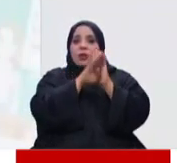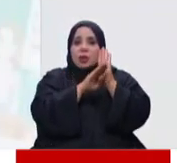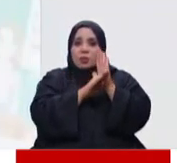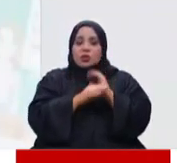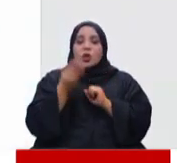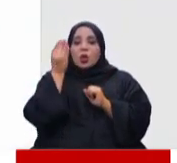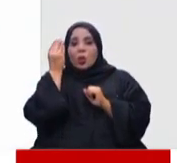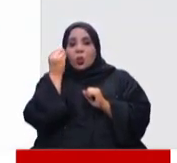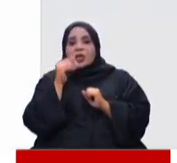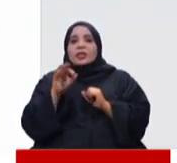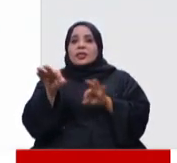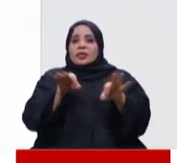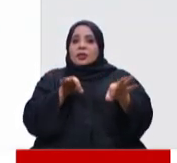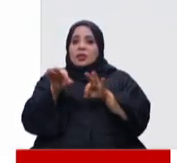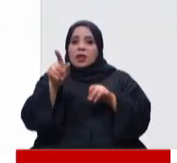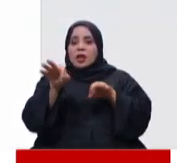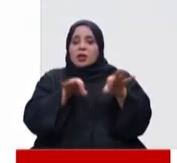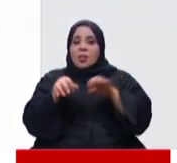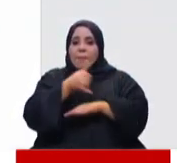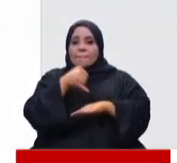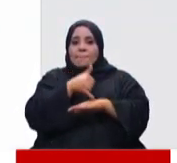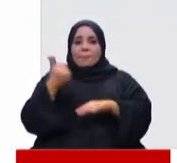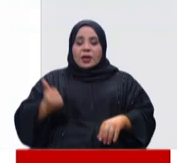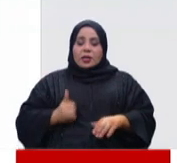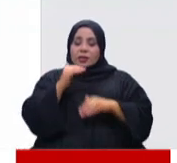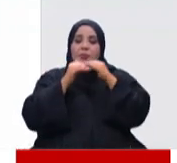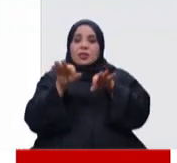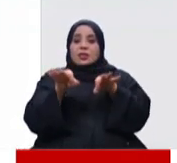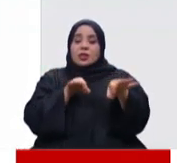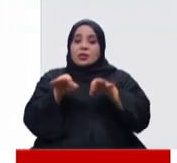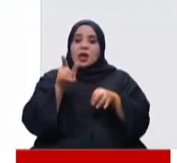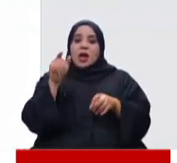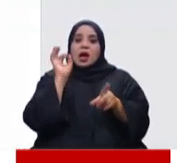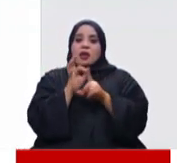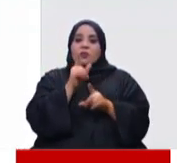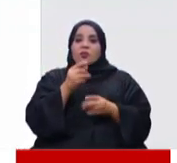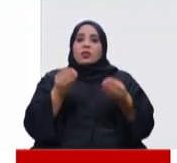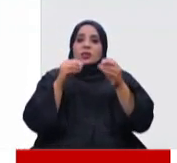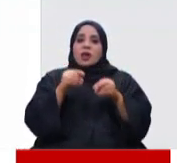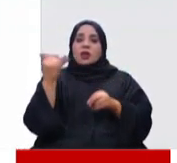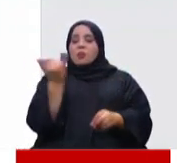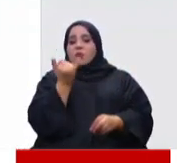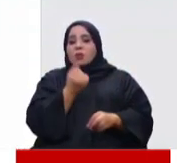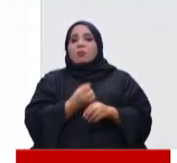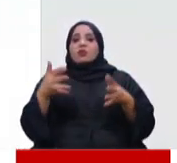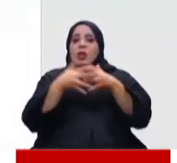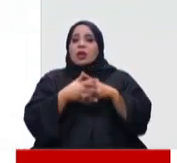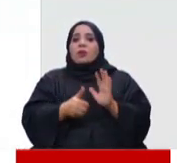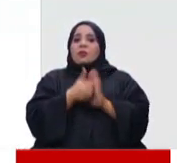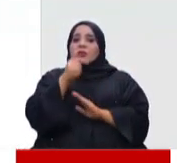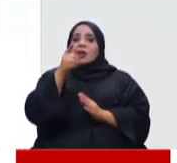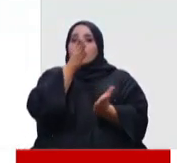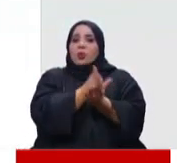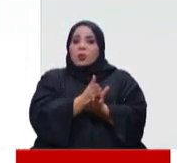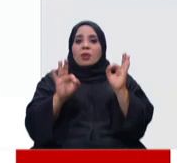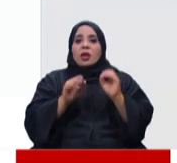الثالث الذي ينظمه معهد البحرية للتنمية السياسية والذي يهدف إلى التعريف بأهمية المشاركة الإيجابية والحقوق